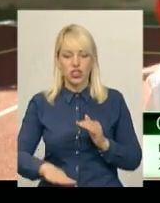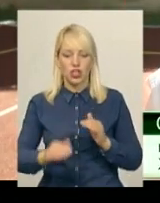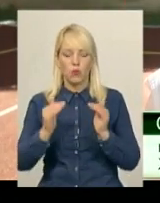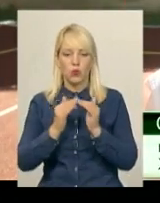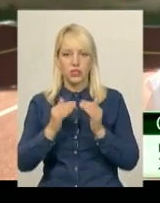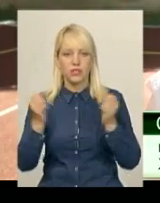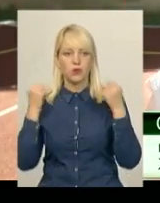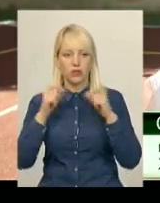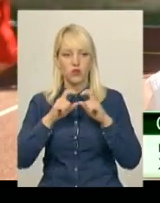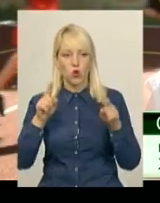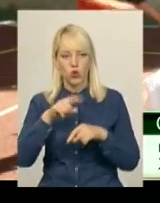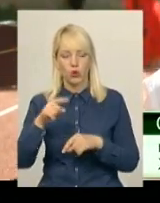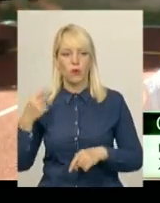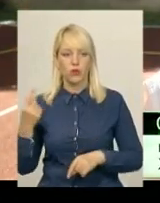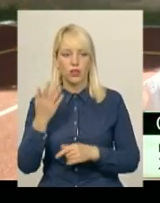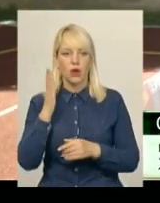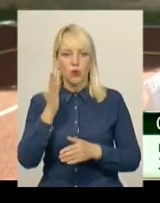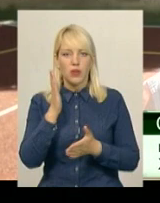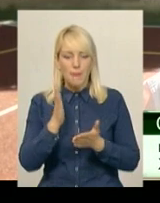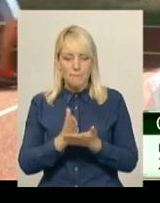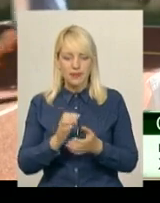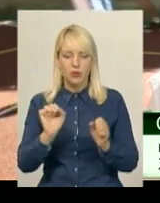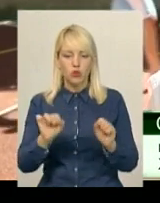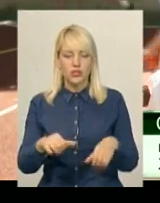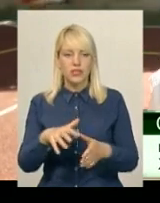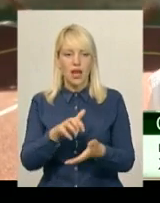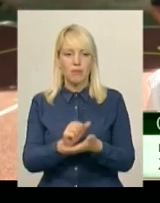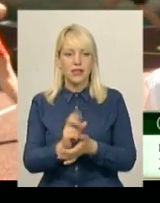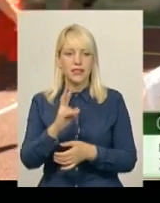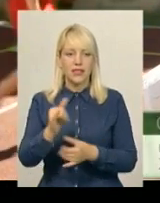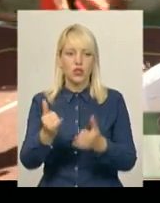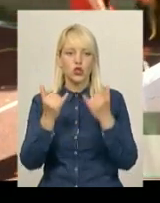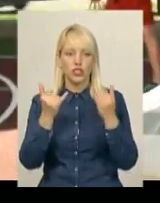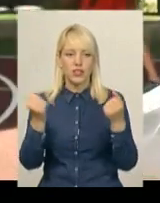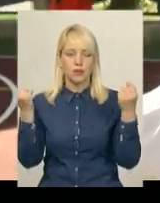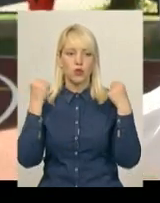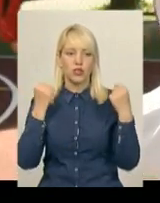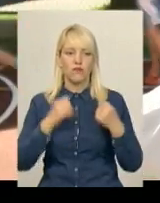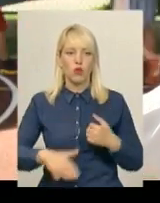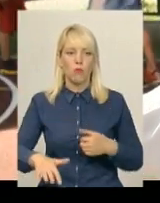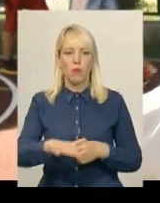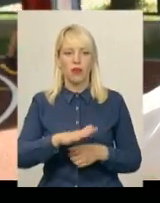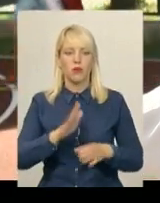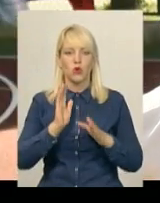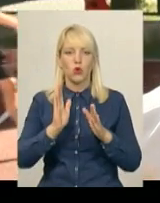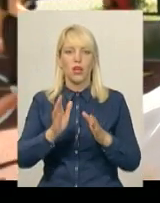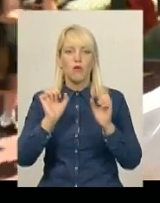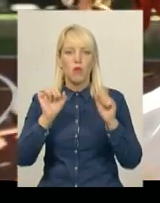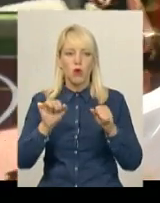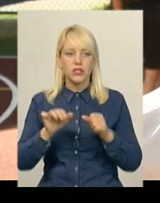один будуть мати можливість займатися на сучасному спортивному майданчику. Буде можливість проводити